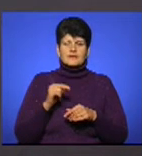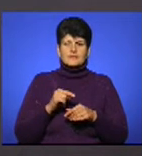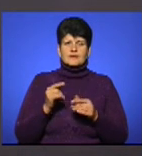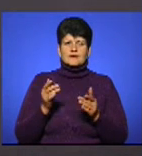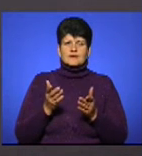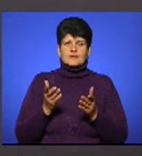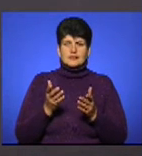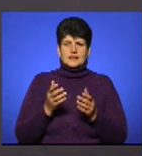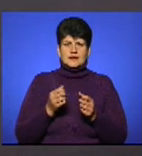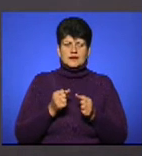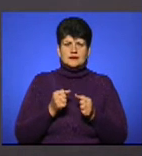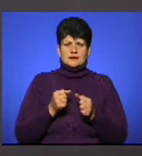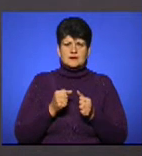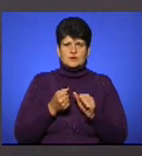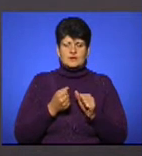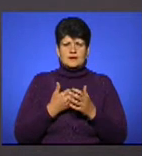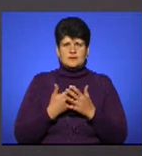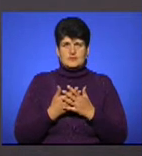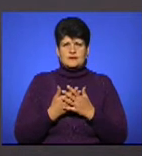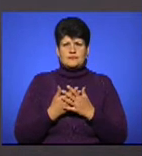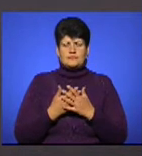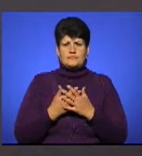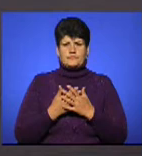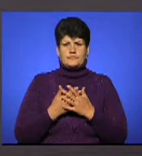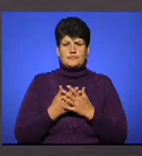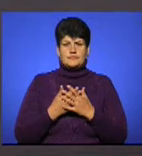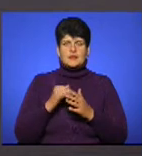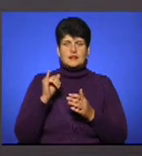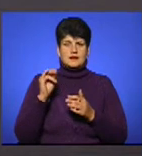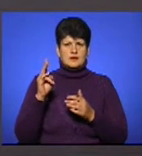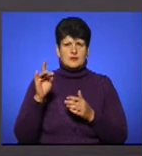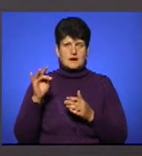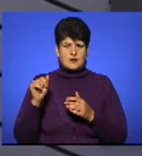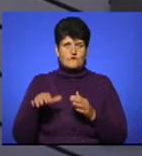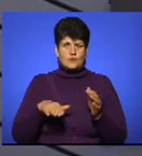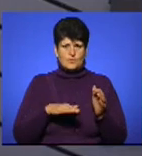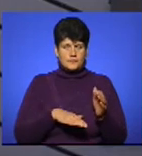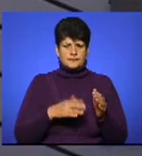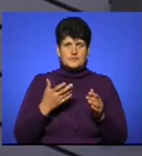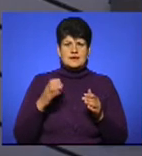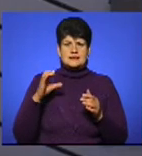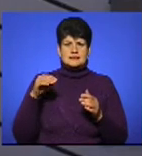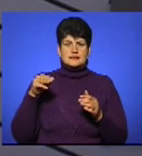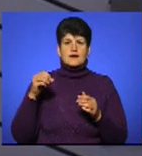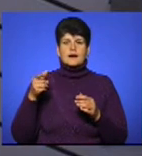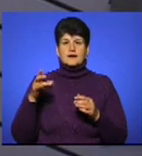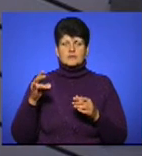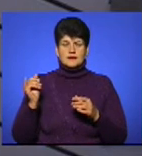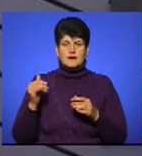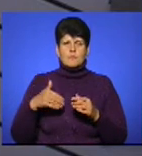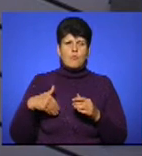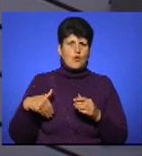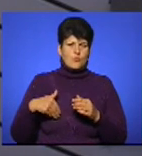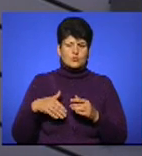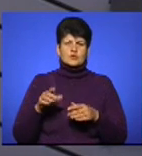напружуються. Це, наприклад, м'язи ікроножні, м'язи стегна, м'язи попереку.